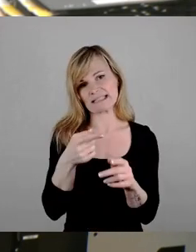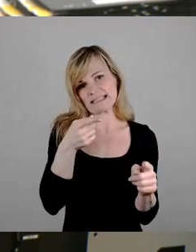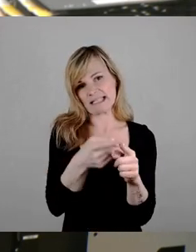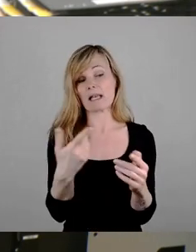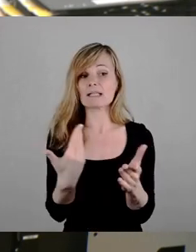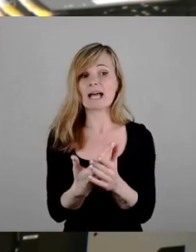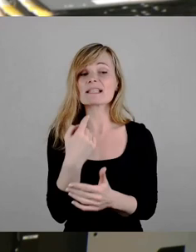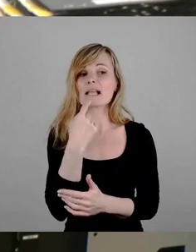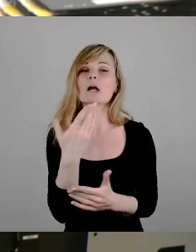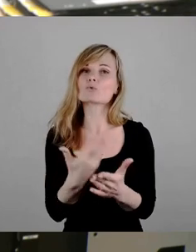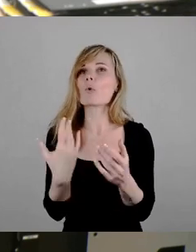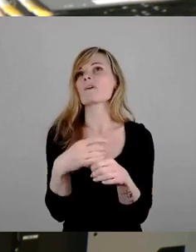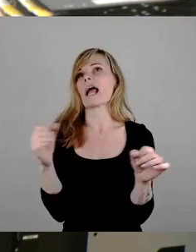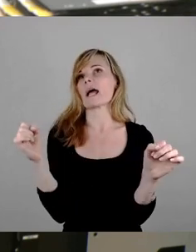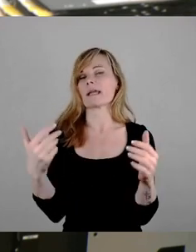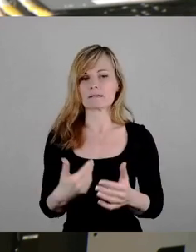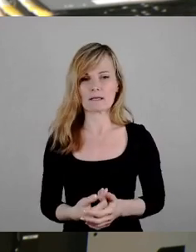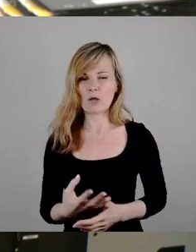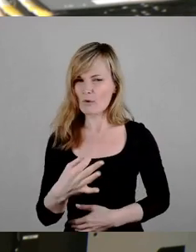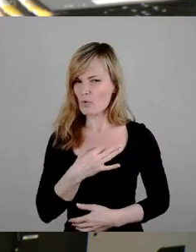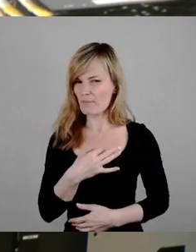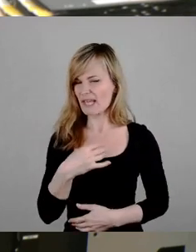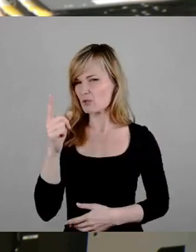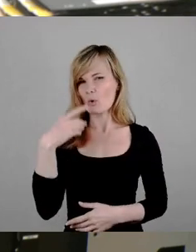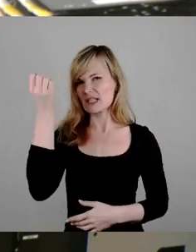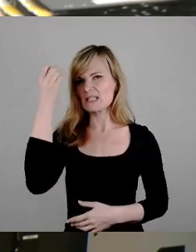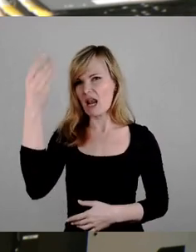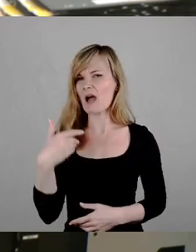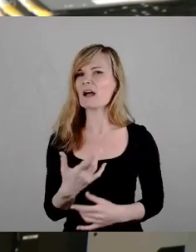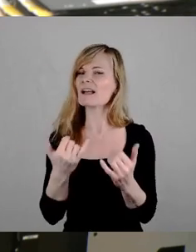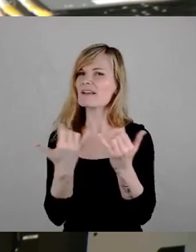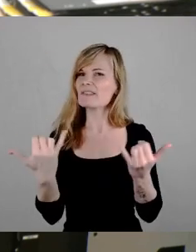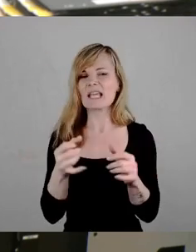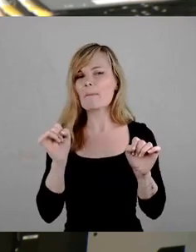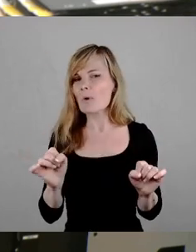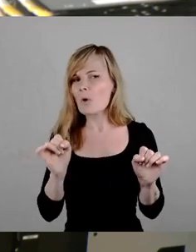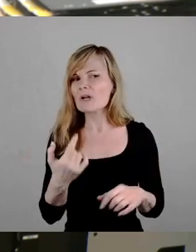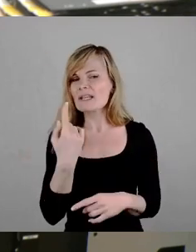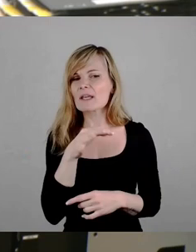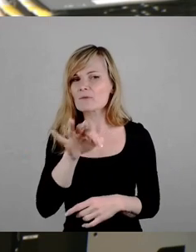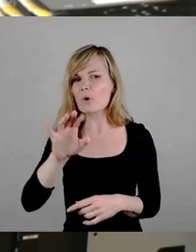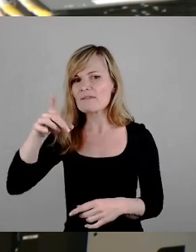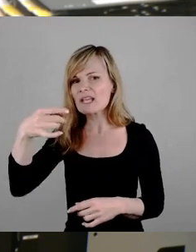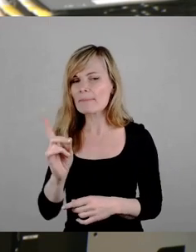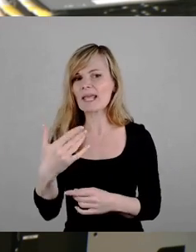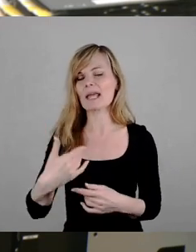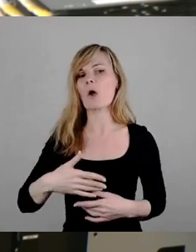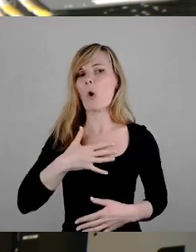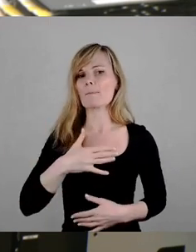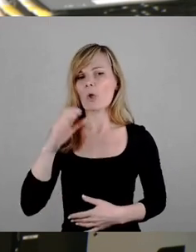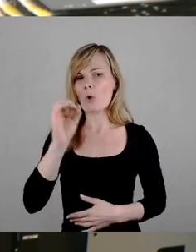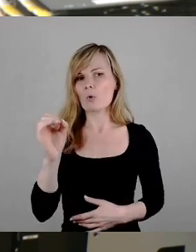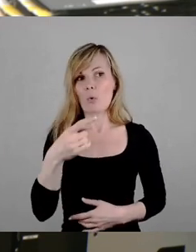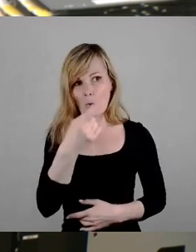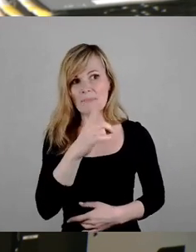Was mir ja immer noch nicht einleuchtet, wie kann es ausgerechnet dem FDP-Hobby-Ökonom Dirk Hilbert gelingen,